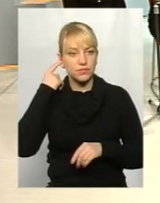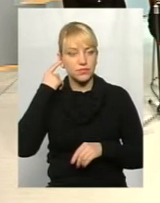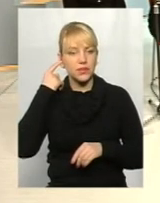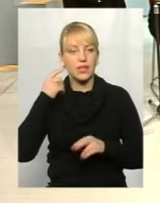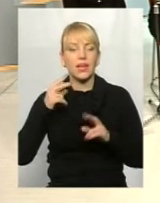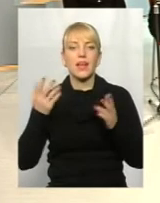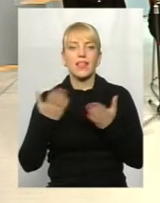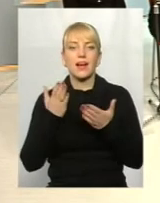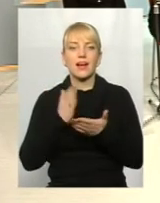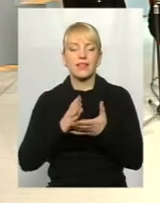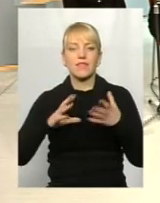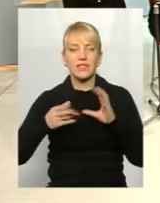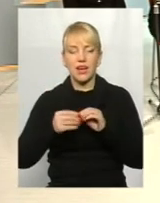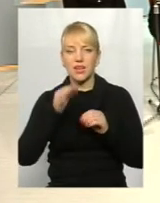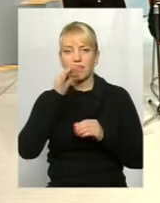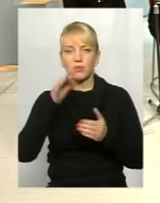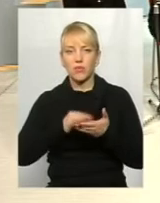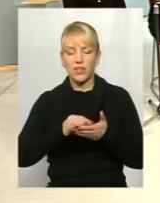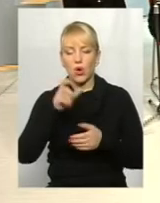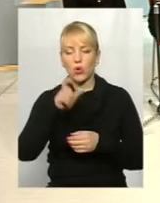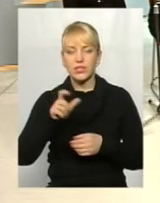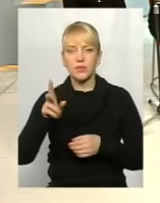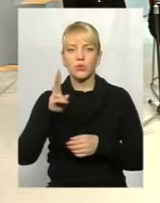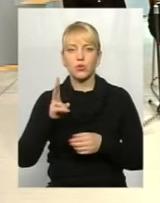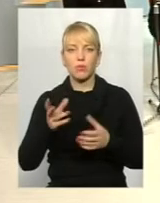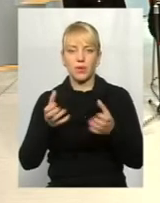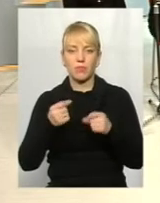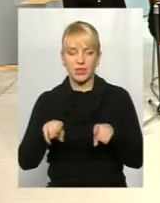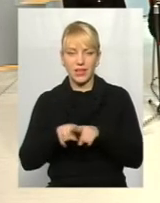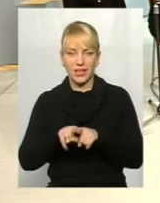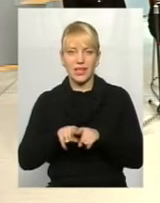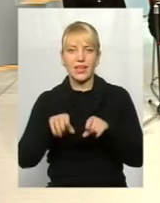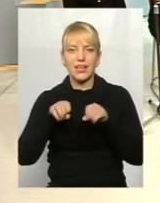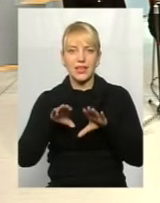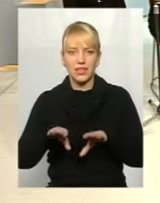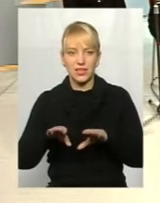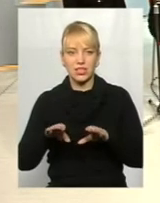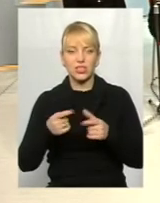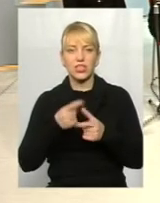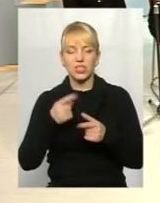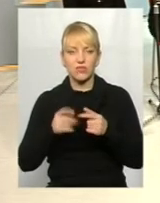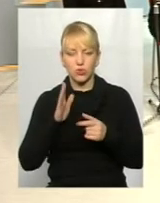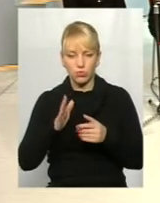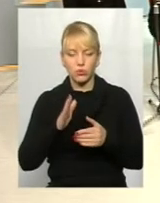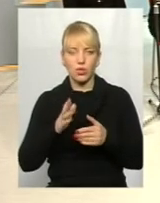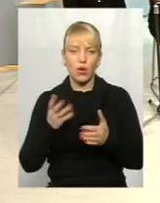яка є взагалі відповідальність всі, які приймають такі рішення, взагалі відповідальність лікарів. Чи вона взагалі комусь наступить? Хтось буде